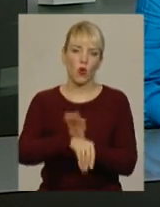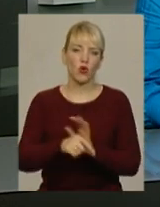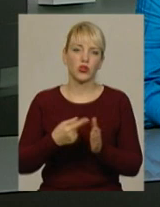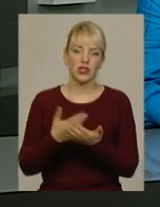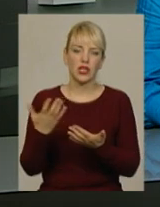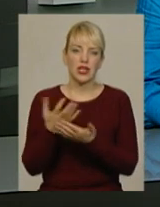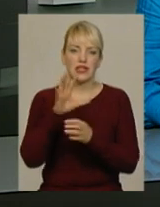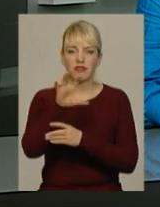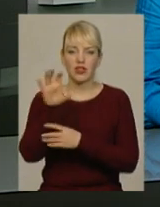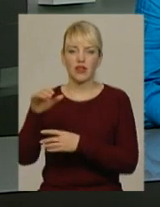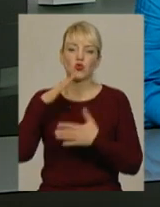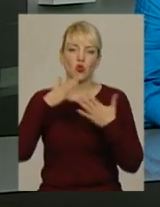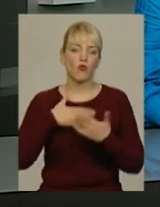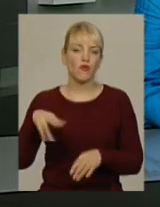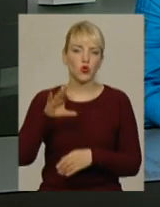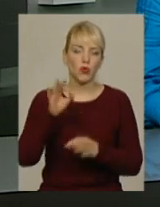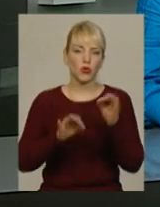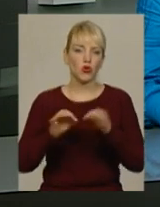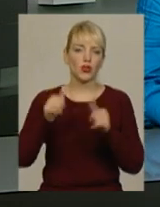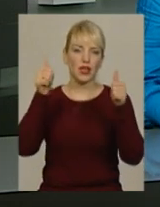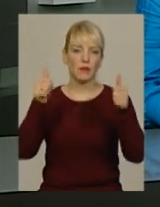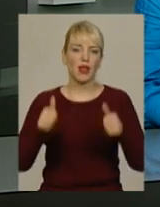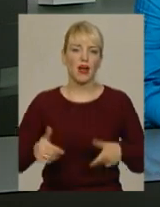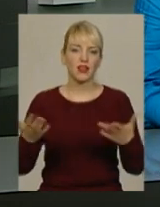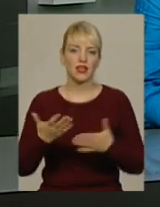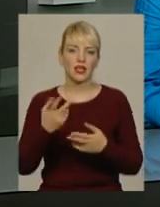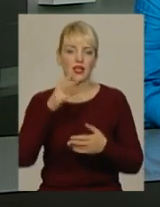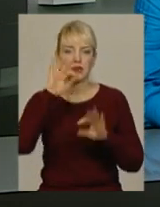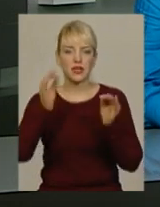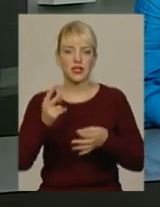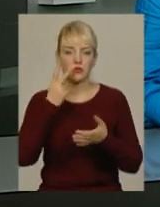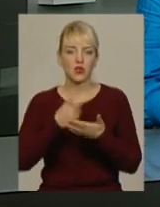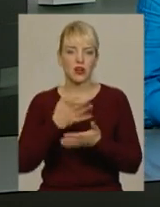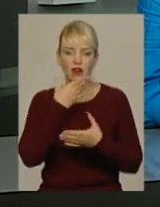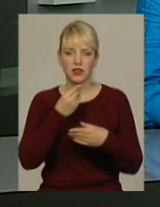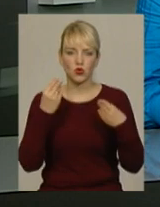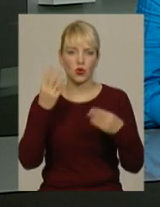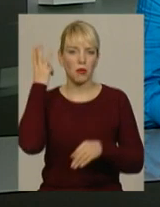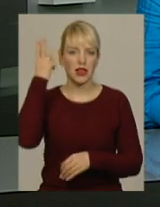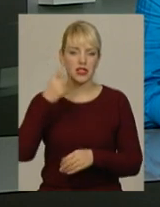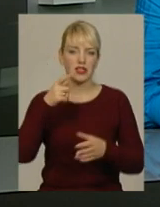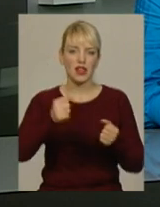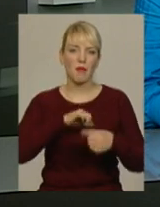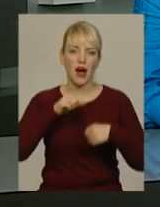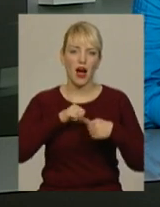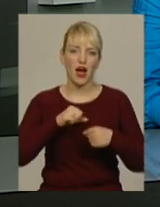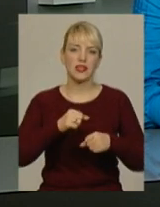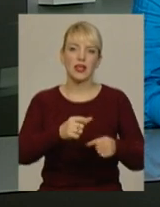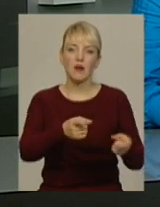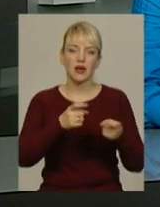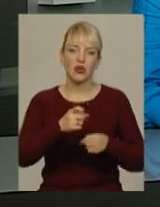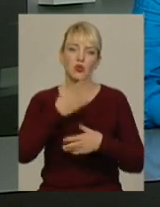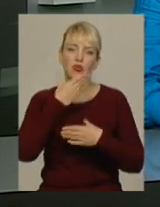«Світлин з любов'ю до природи» і плакати, у яких метець демонструє красу Хмельниччини і намагається привернути увагу людей до